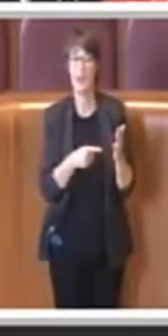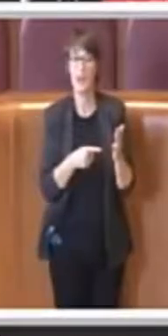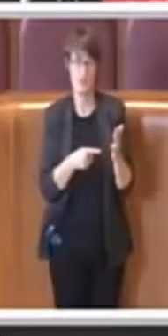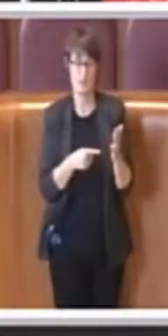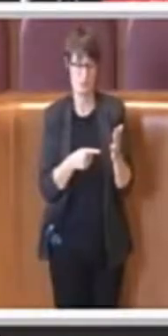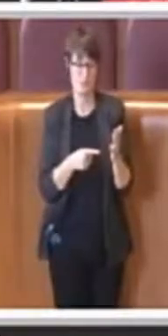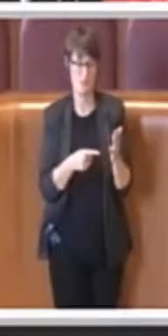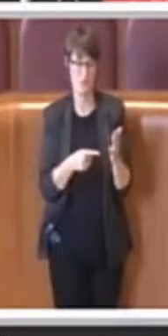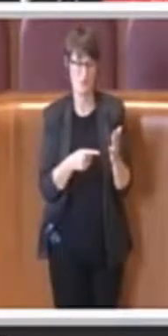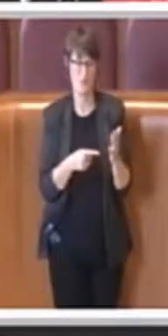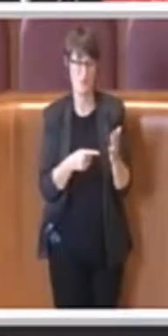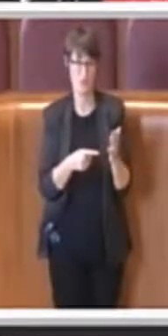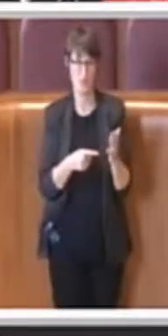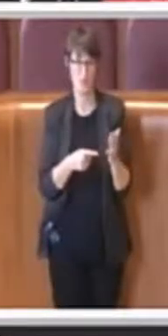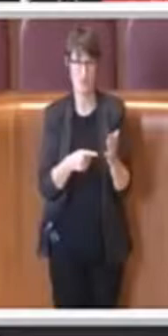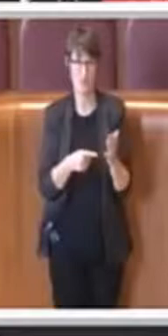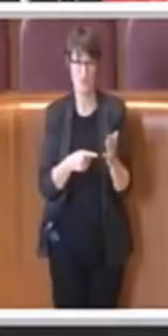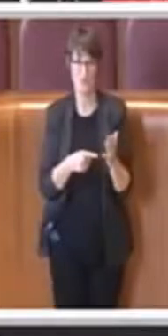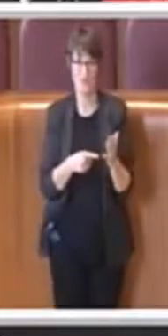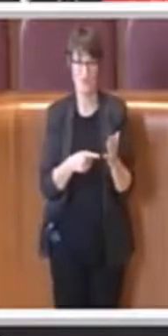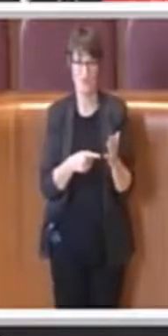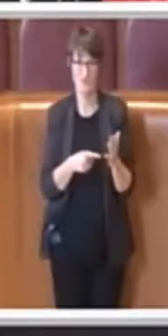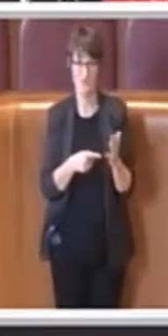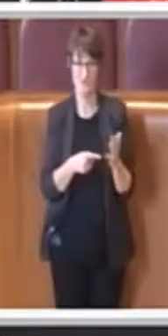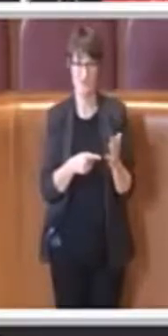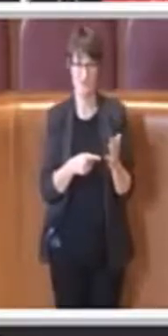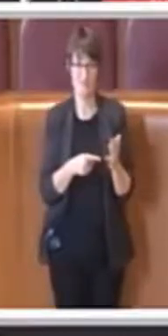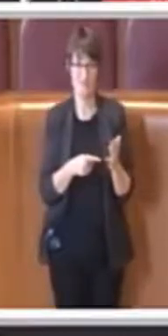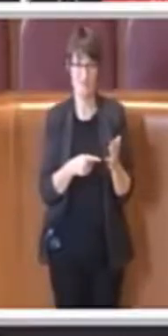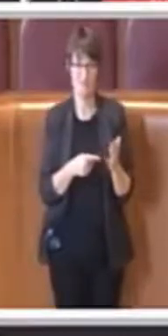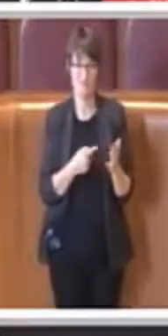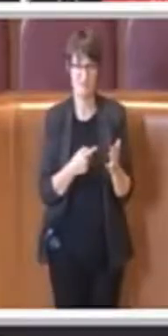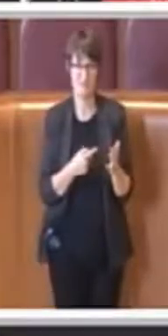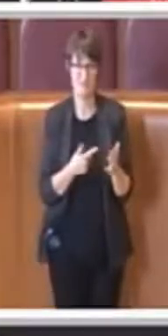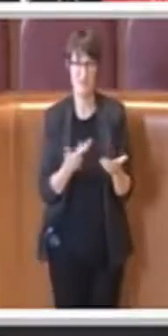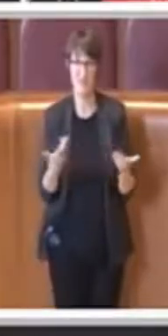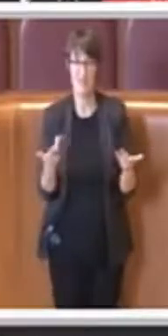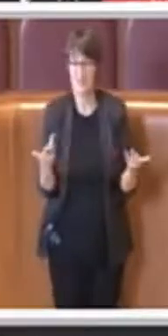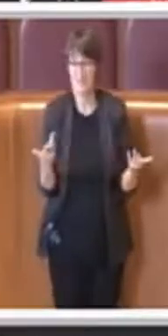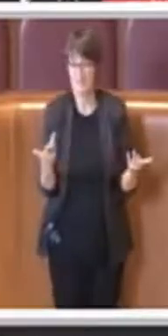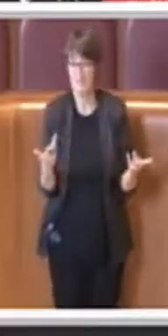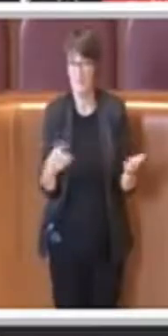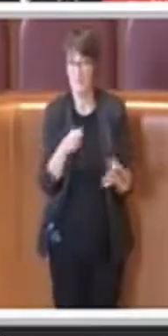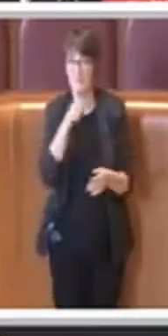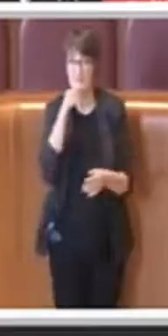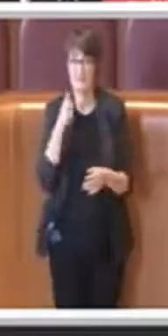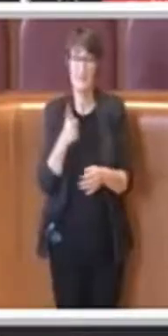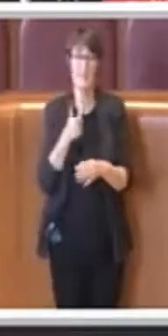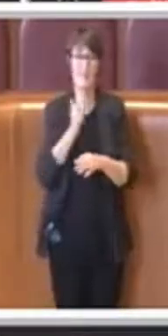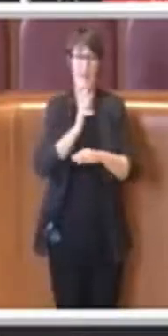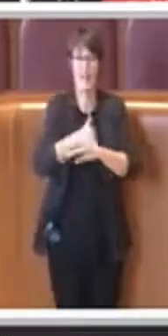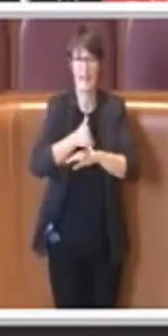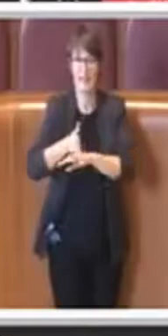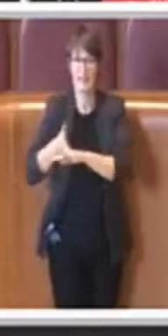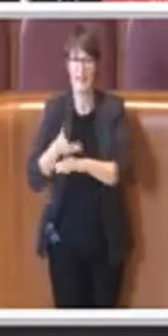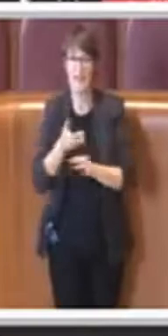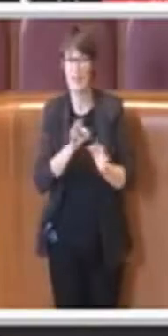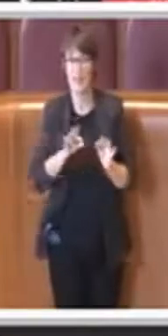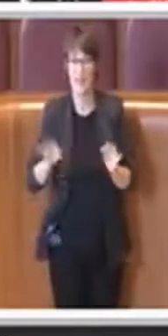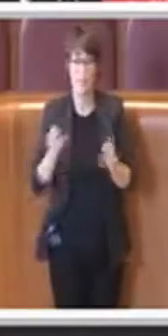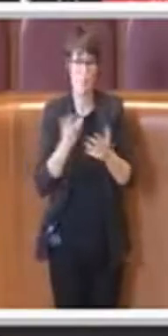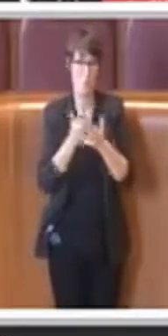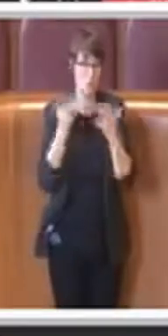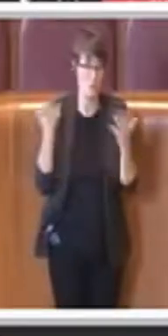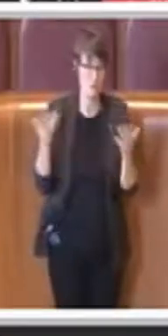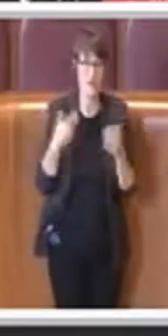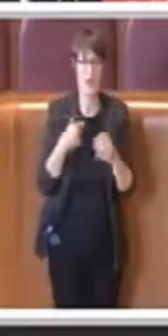di alcuni interventi puntuali legati sia alla denominazione,